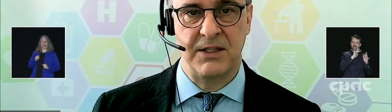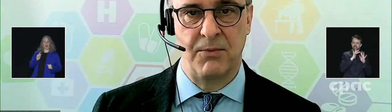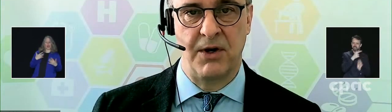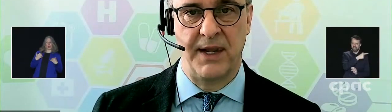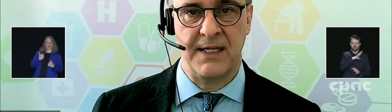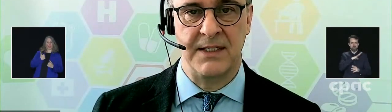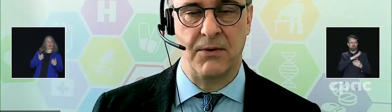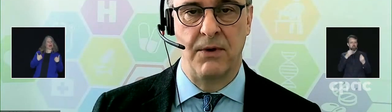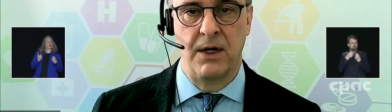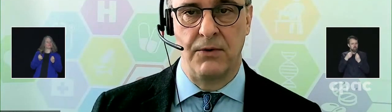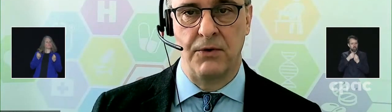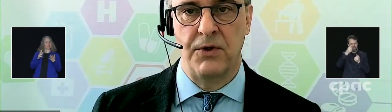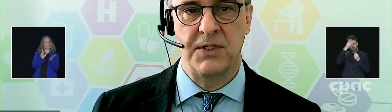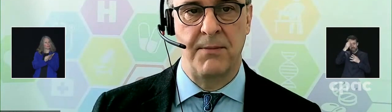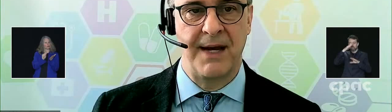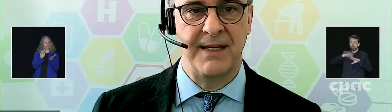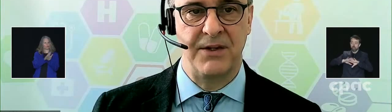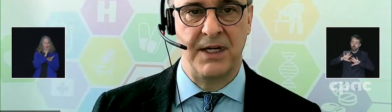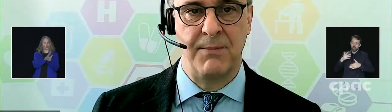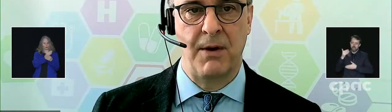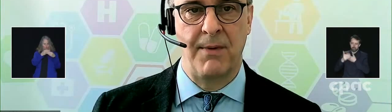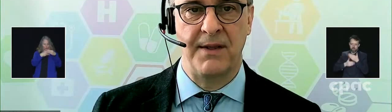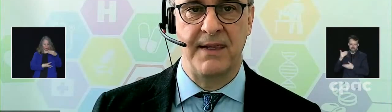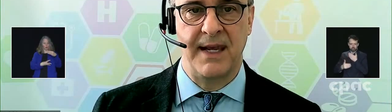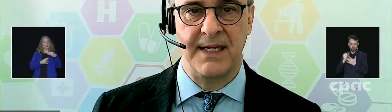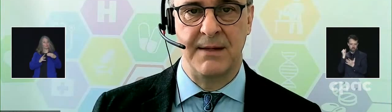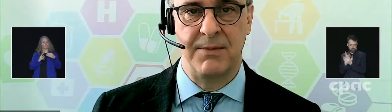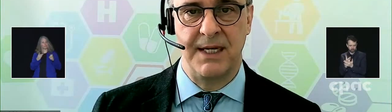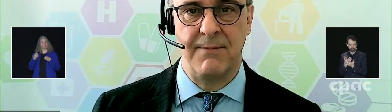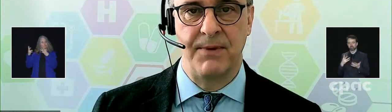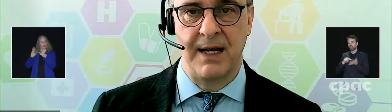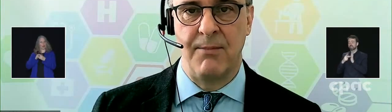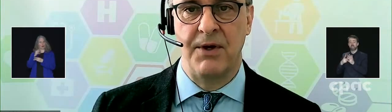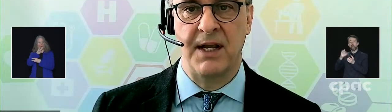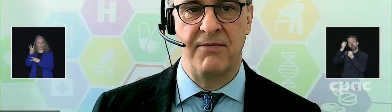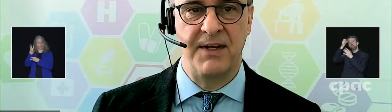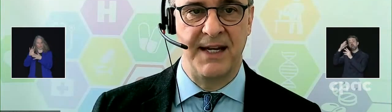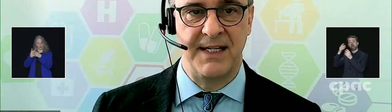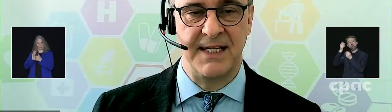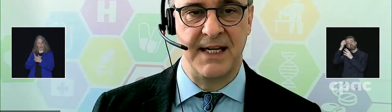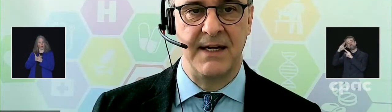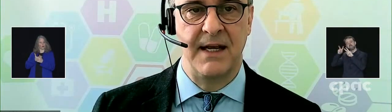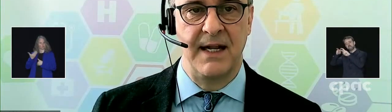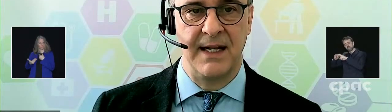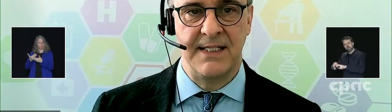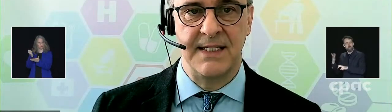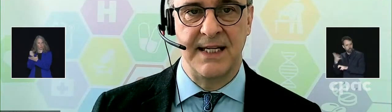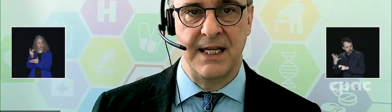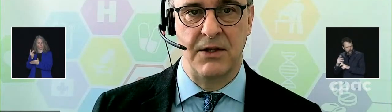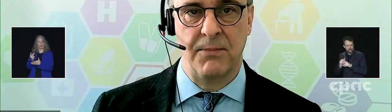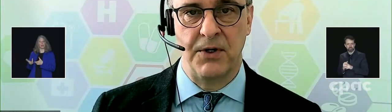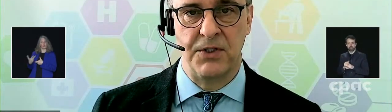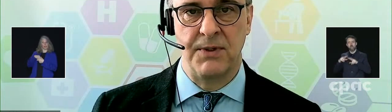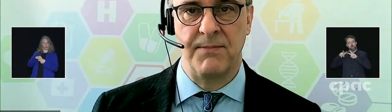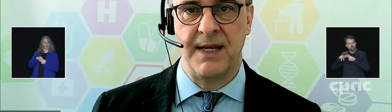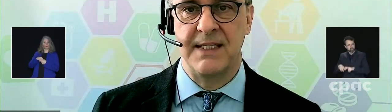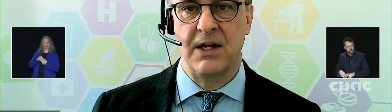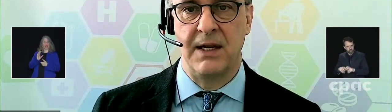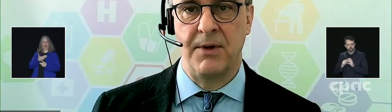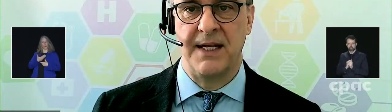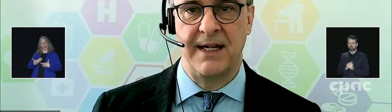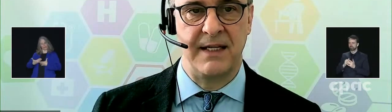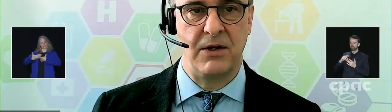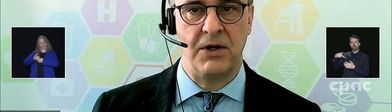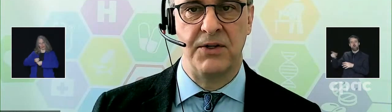concernant cette homologation, dont un sommaire des données probantes examinées, la monographie canadienne, les étiquettes de produits